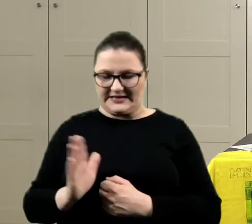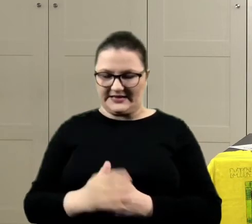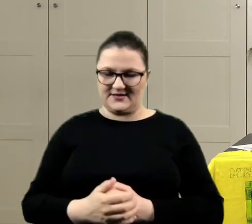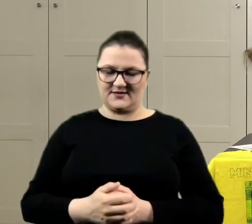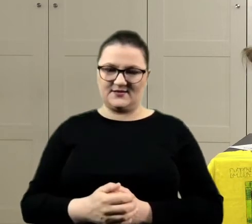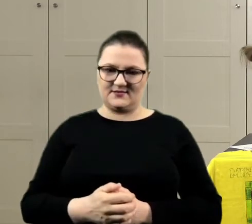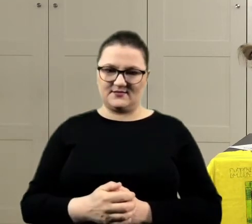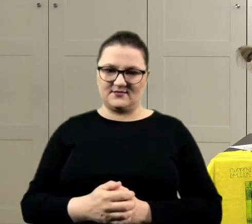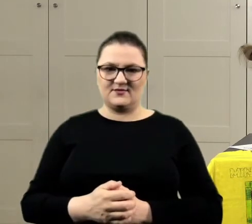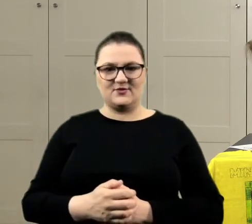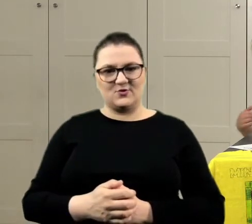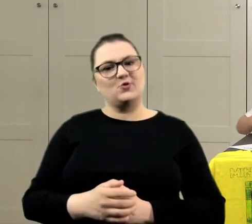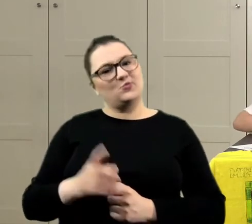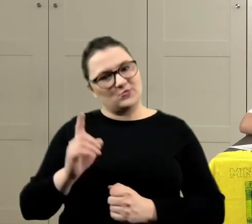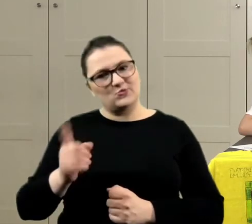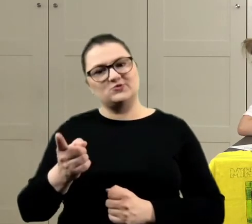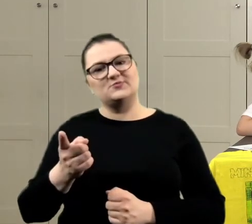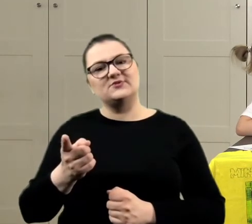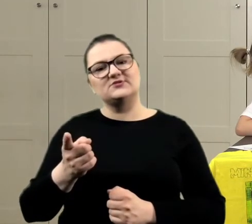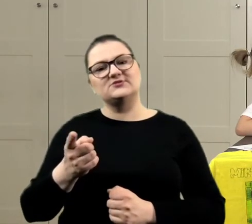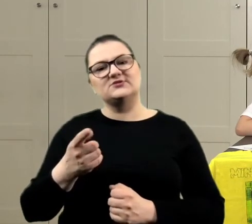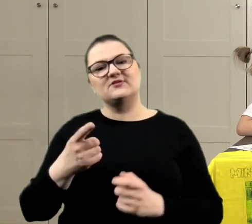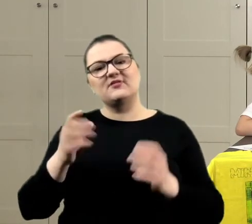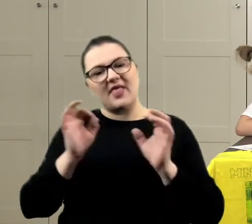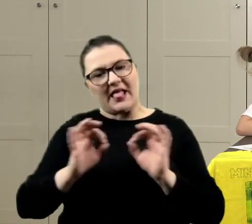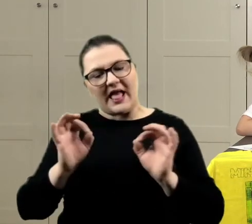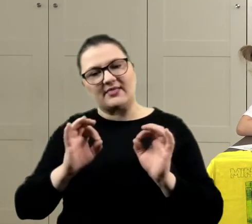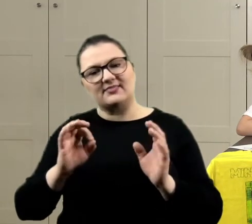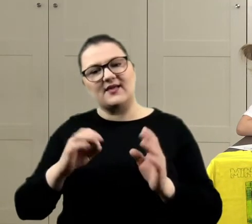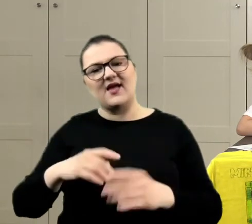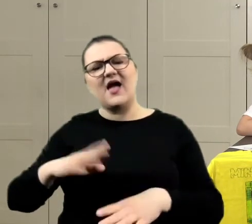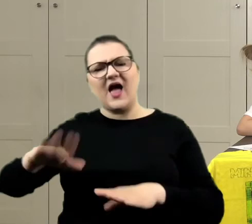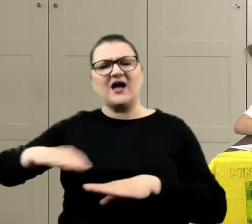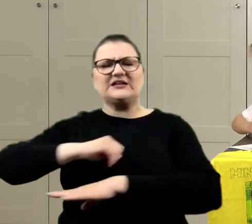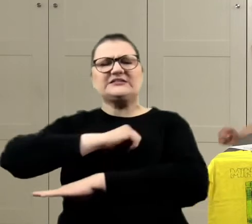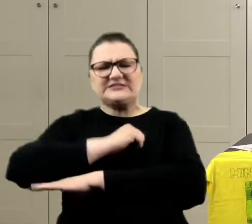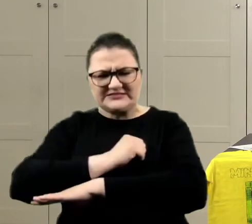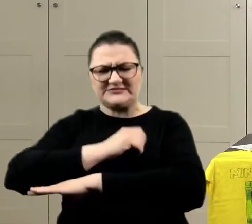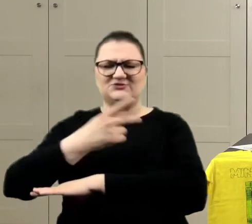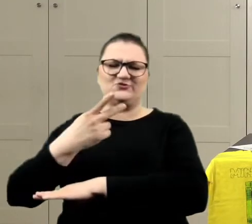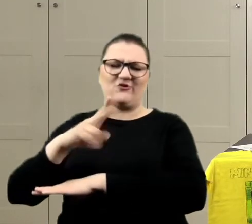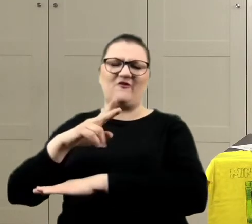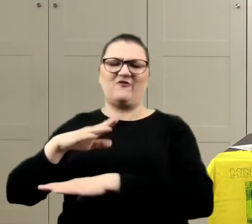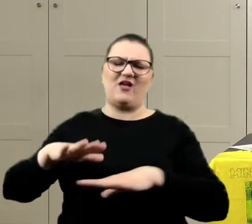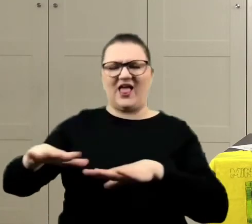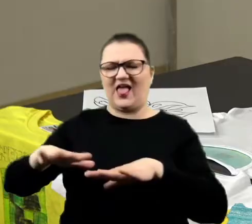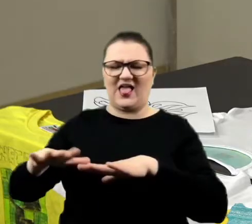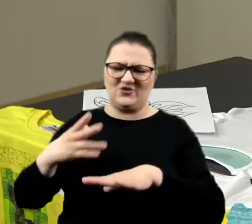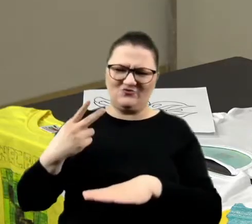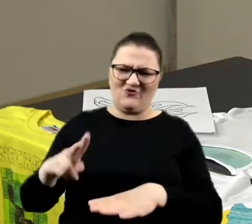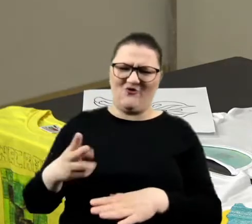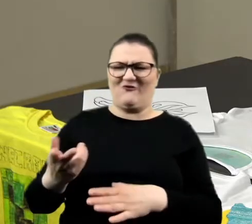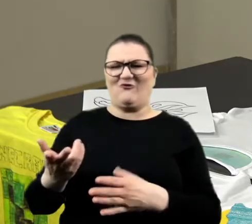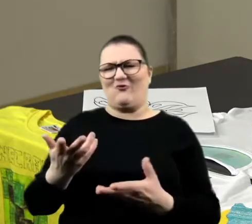To musi być samą końcóweczką. No ale znowu, Helen, opierasz się o stół i zaraz mi tu znowu się coś roznażę.